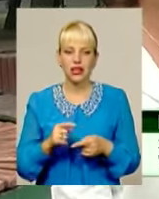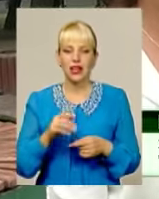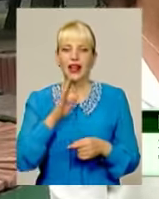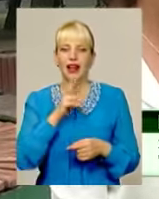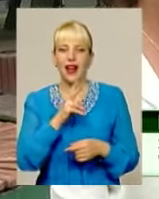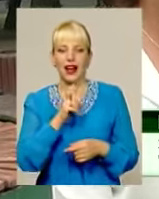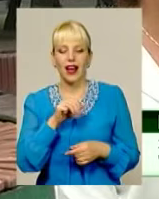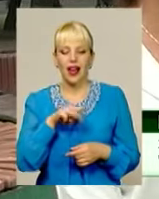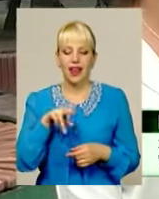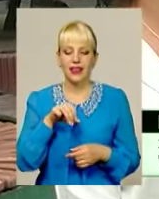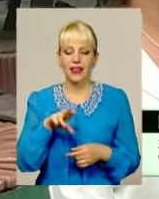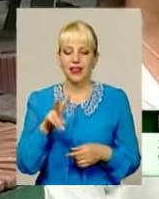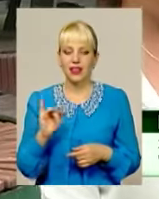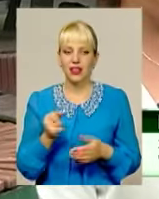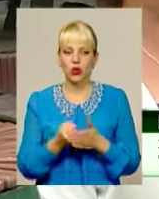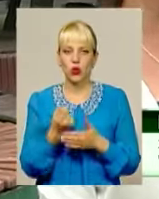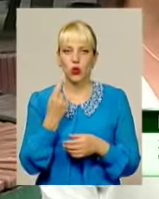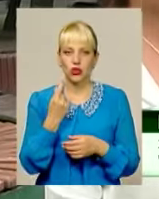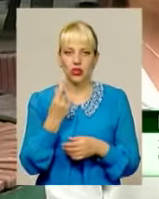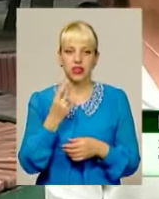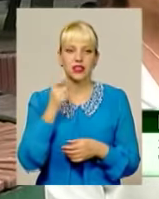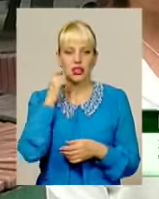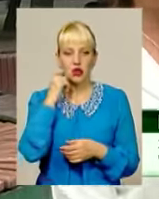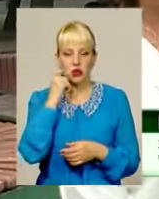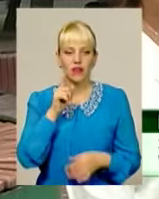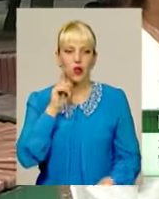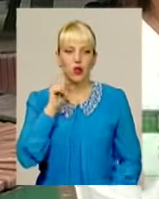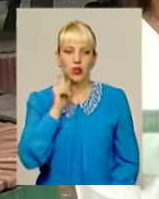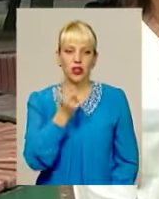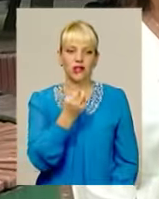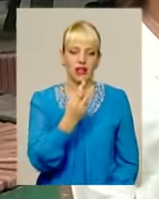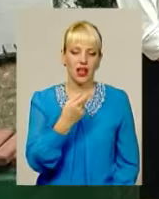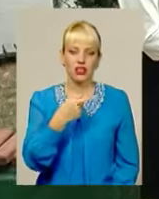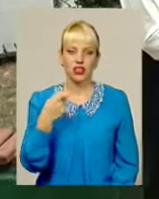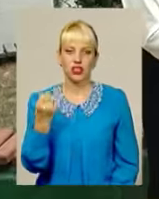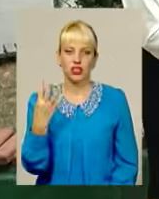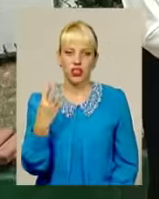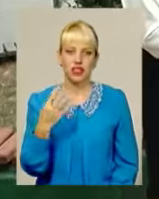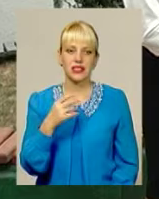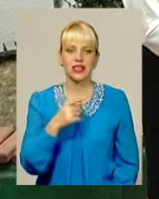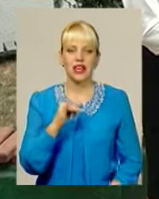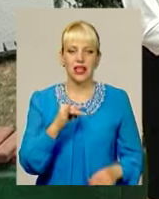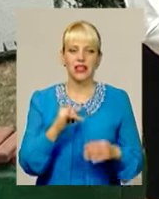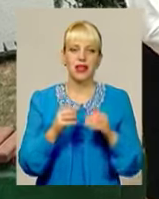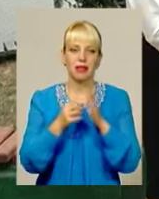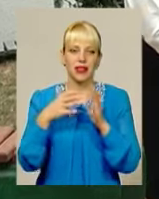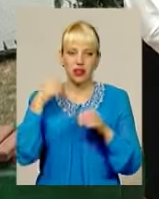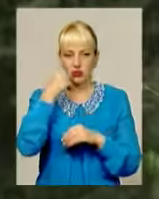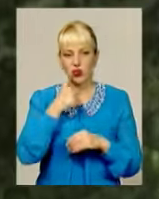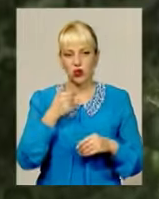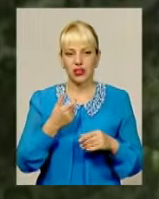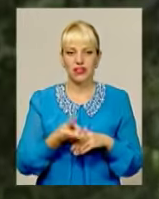маленькі, до 11 років, юніорки – 12-14, і сеньорки – це від 15 років. Саме маленькі